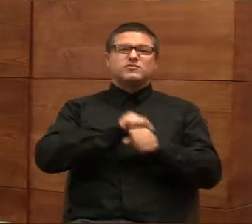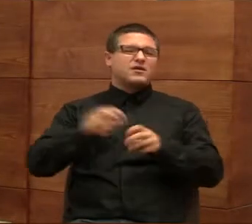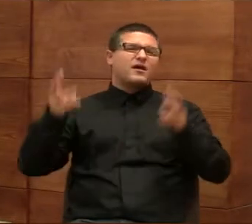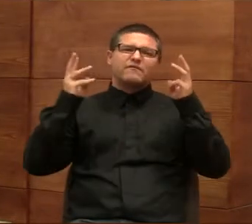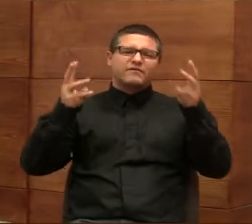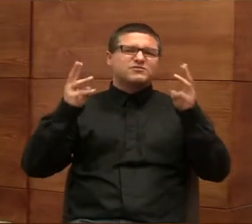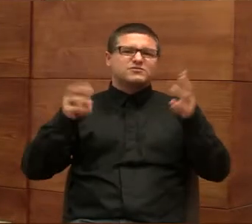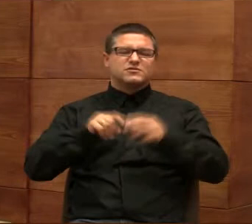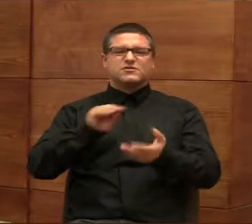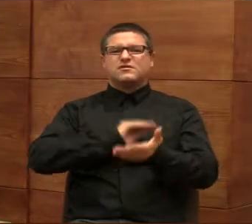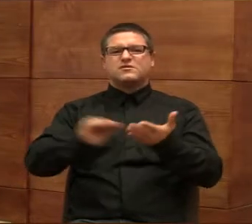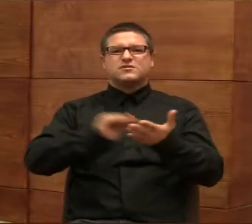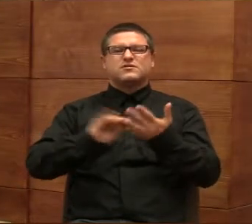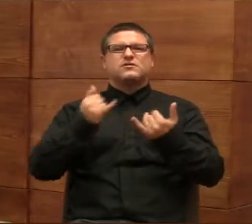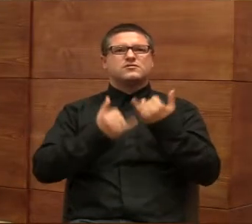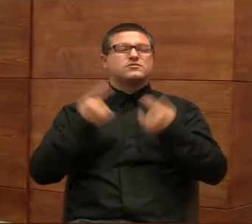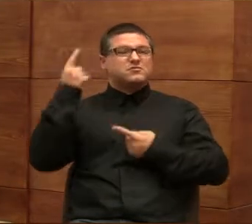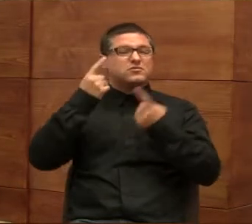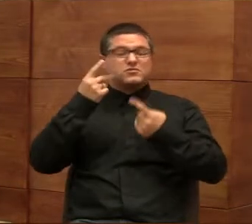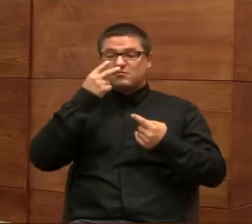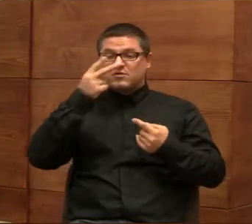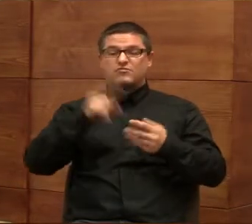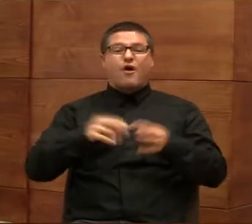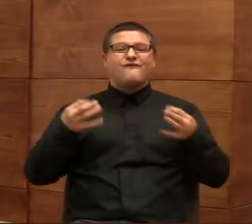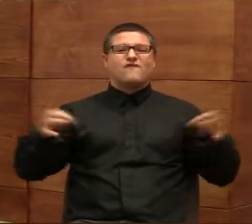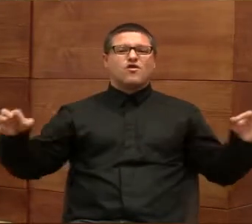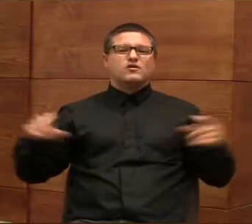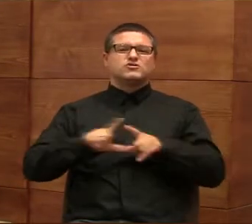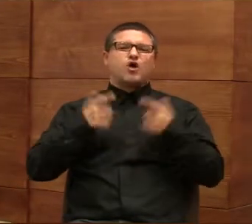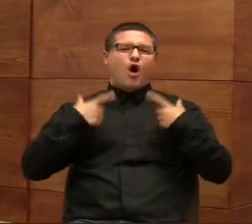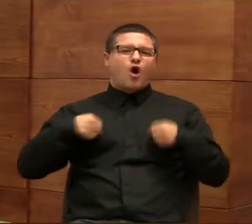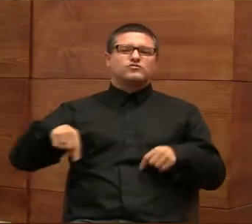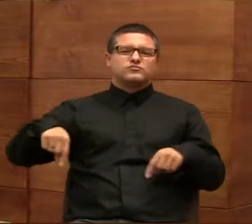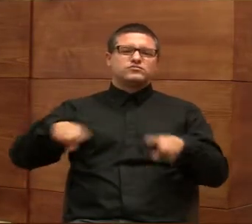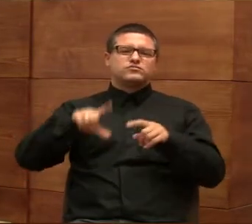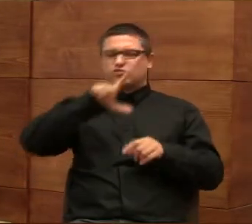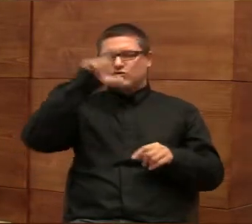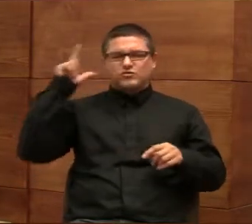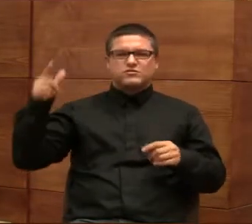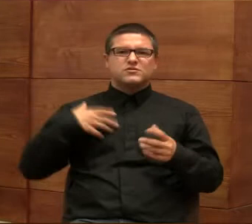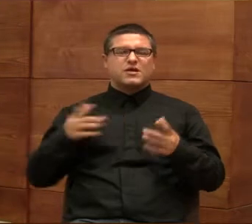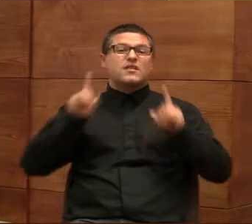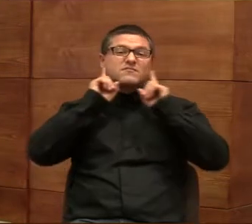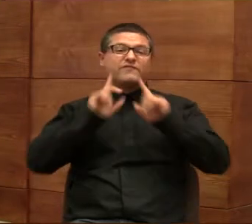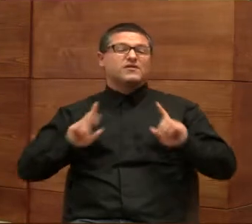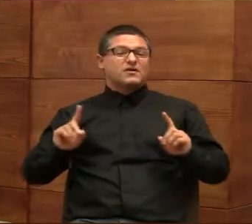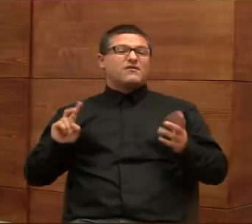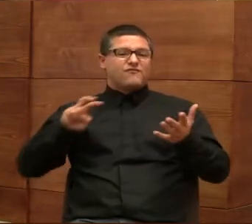zadanie chyba, jeżeli patrzymy z perspektywy demokracji takiej obywatelskiej, z takiego rzeczywistego włączania